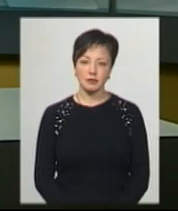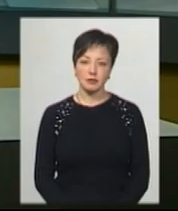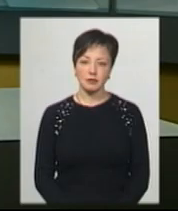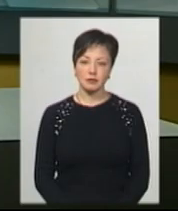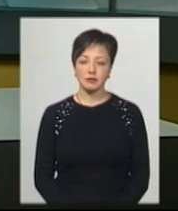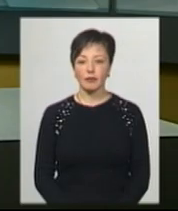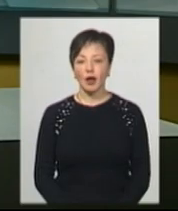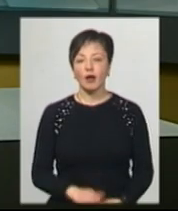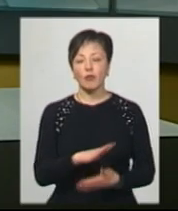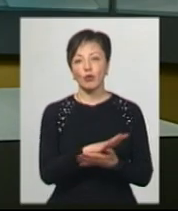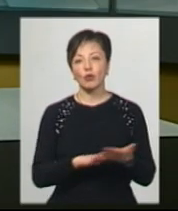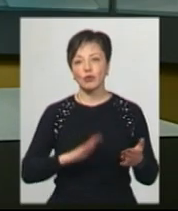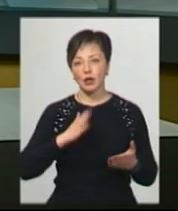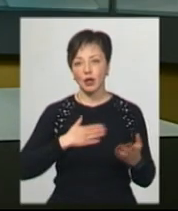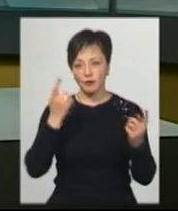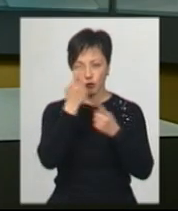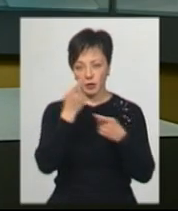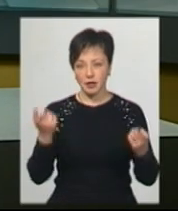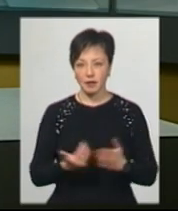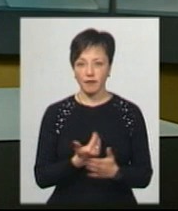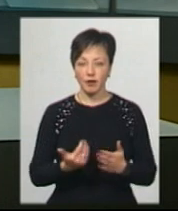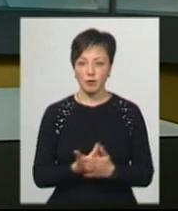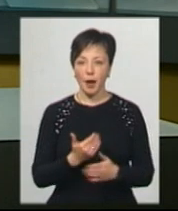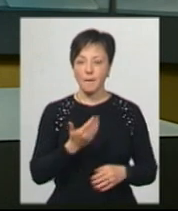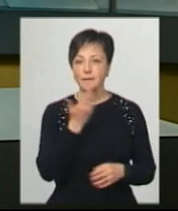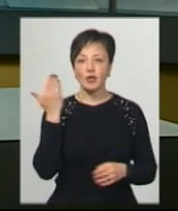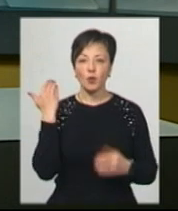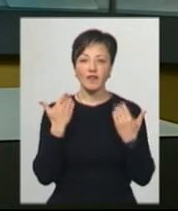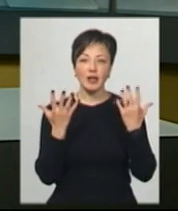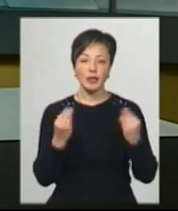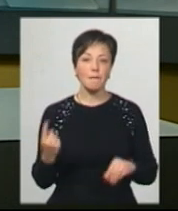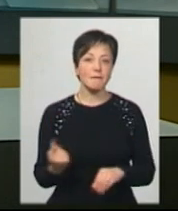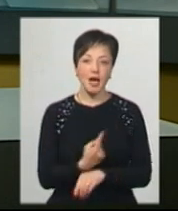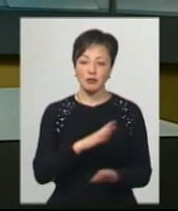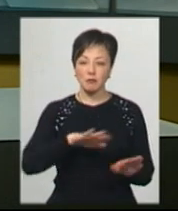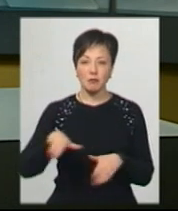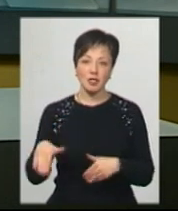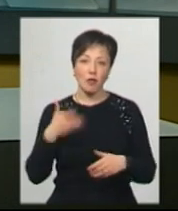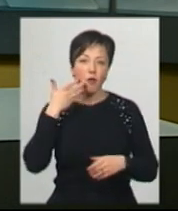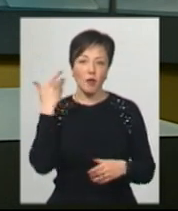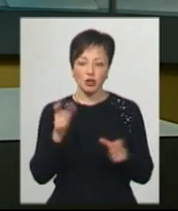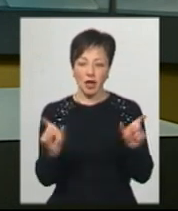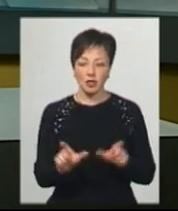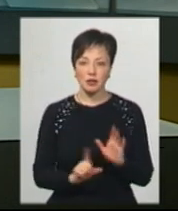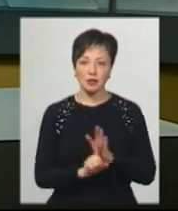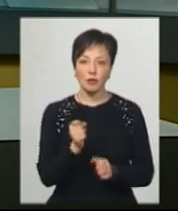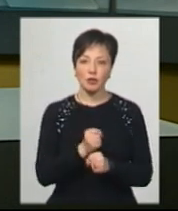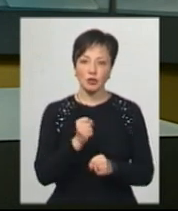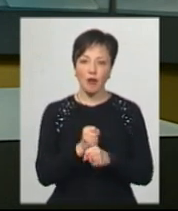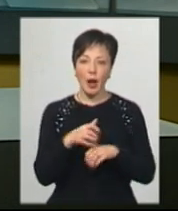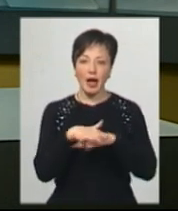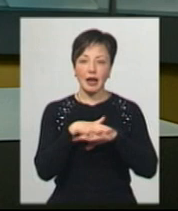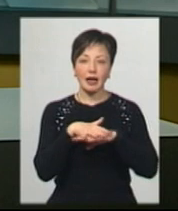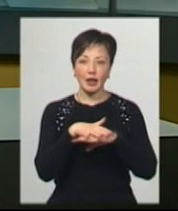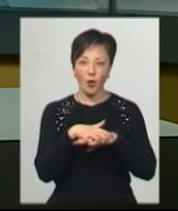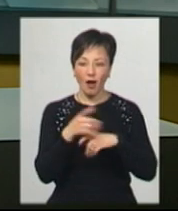Ми продовжуємо наш інформаційний випуск. Минулими вихідними вперше після пом'якшення карантину запрацював блошинний ринок